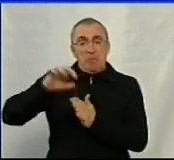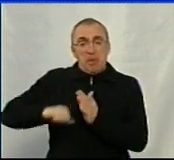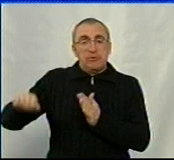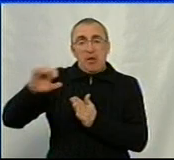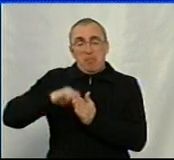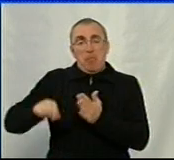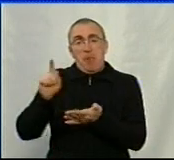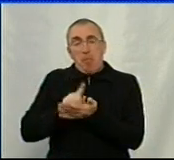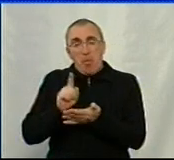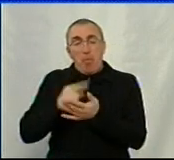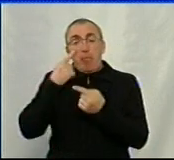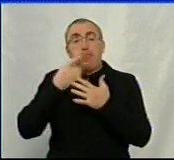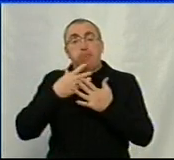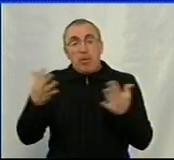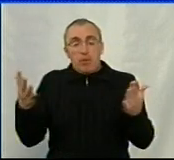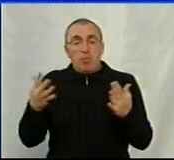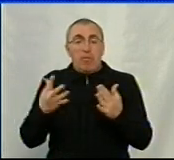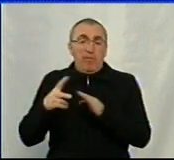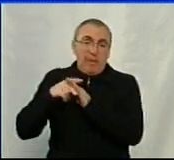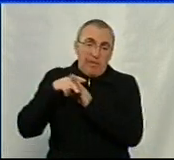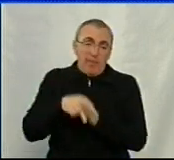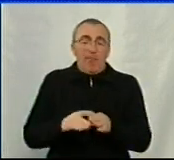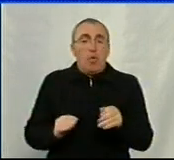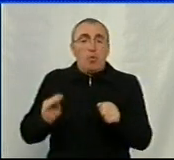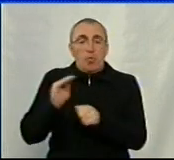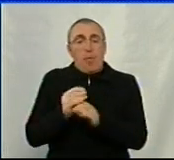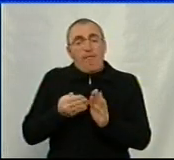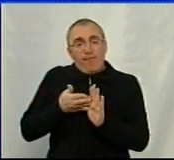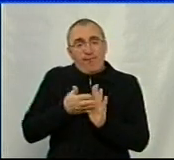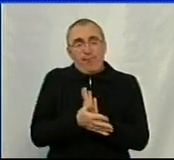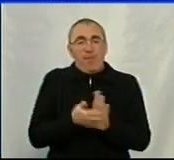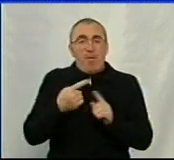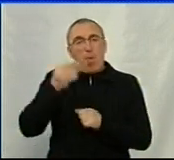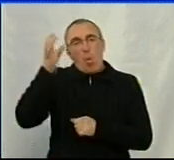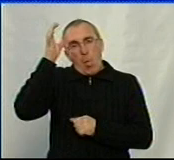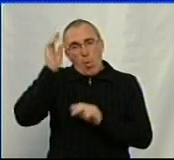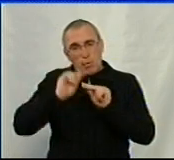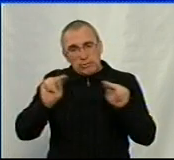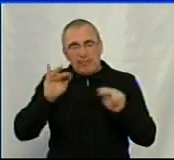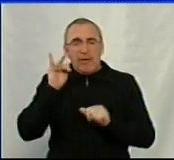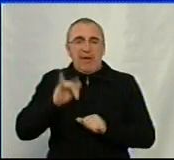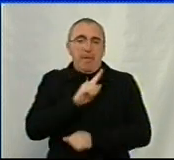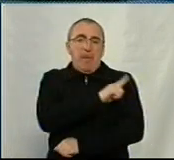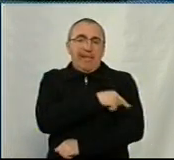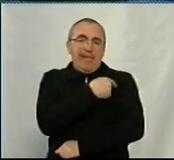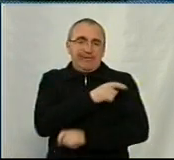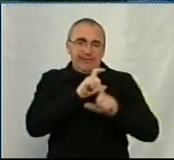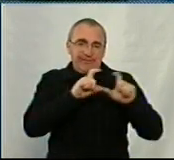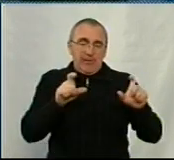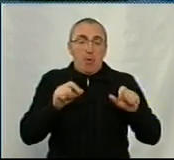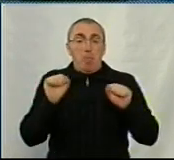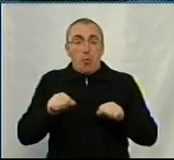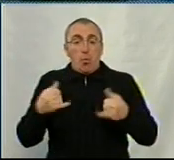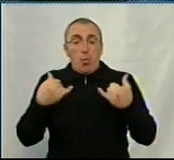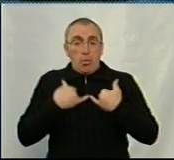частини податків. Більше того, нам навішують додаткові витрати, як на освіту, так і на медицину. Тому можливостей у